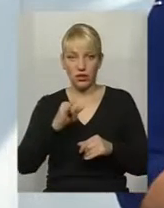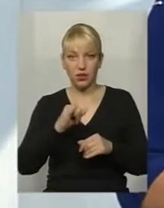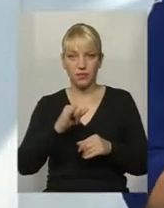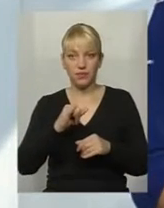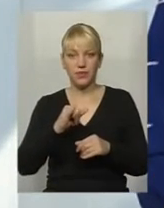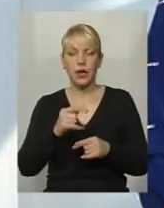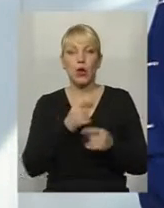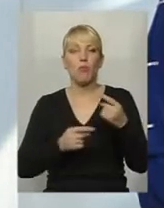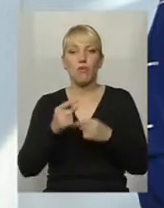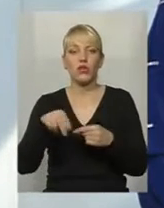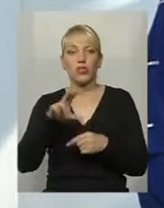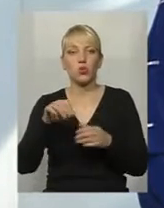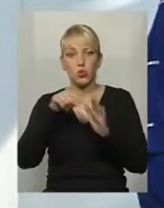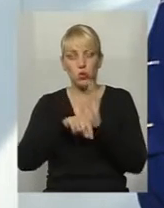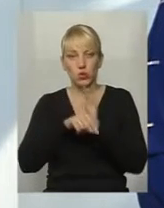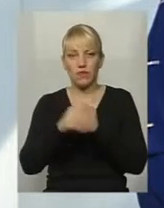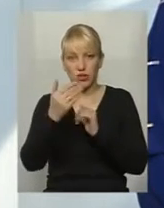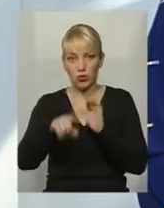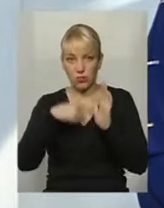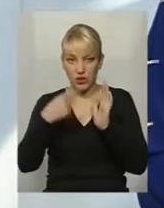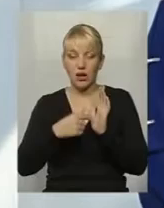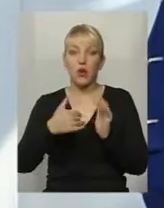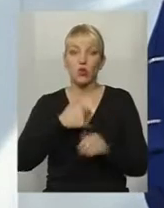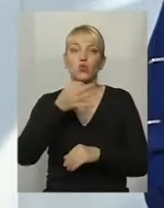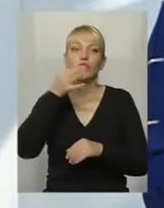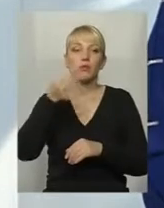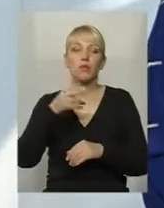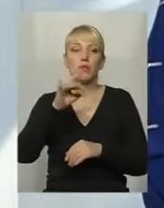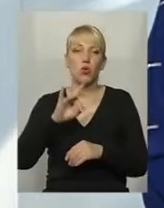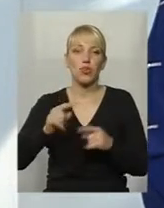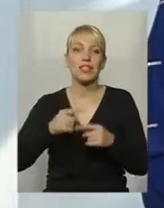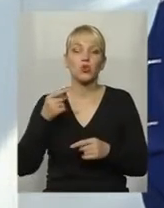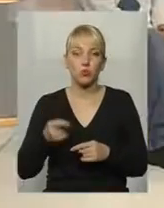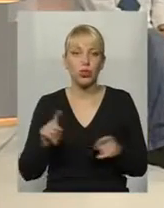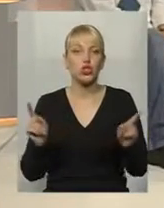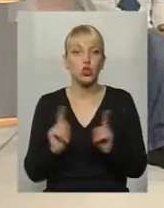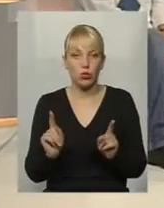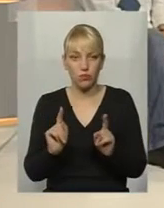повертаючись до суті вашого запитання, хочу відповісти про наступне, що